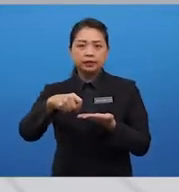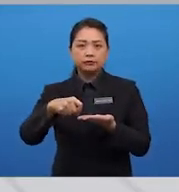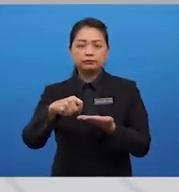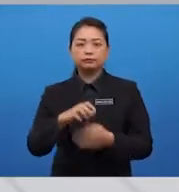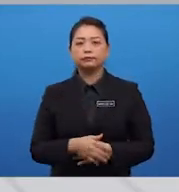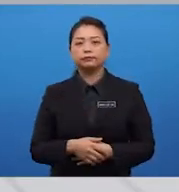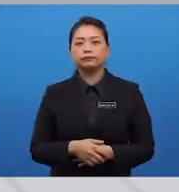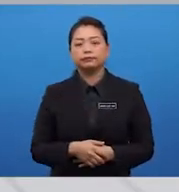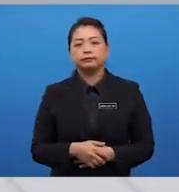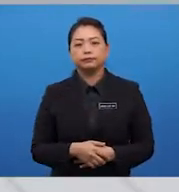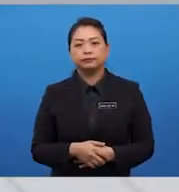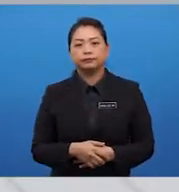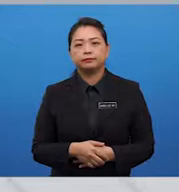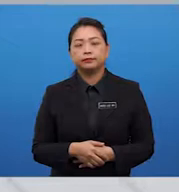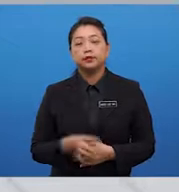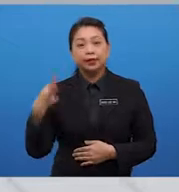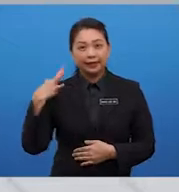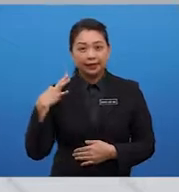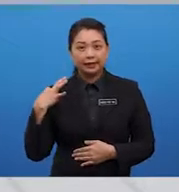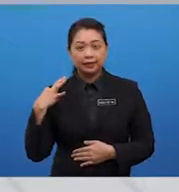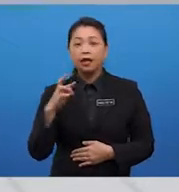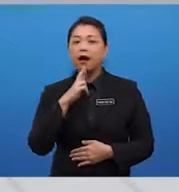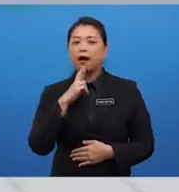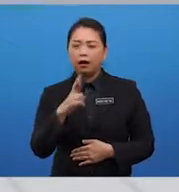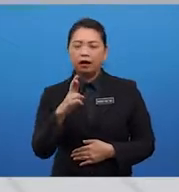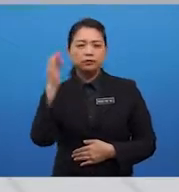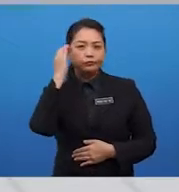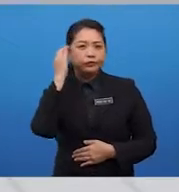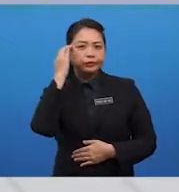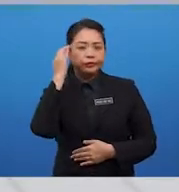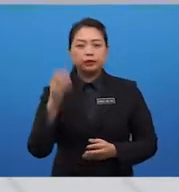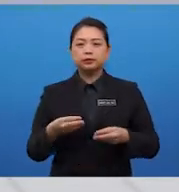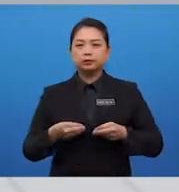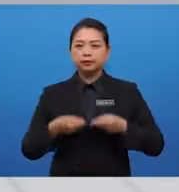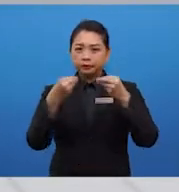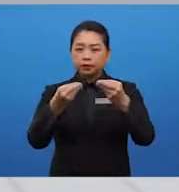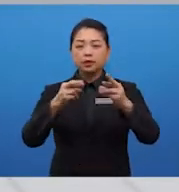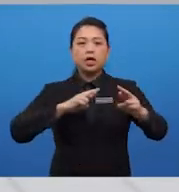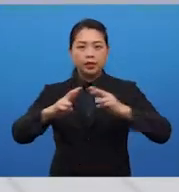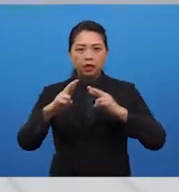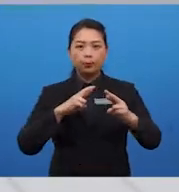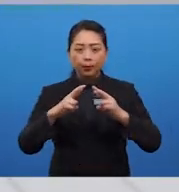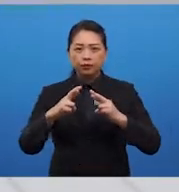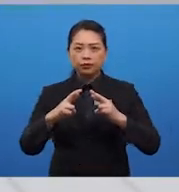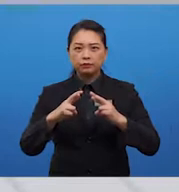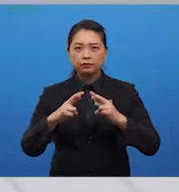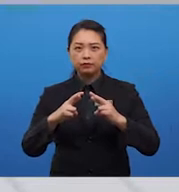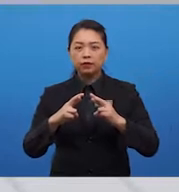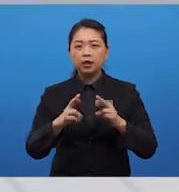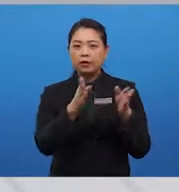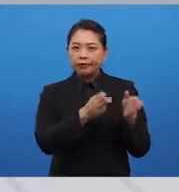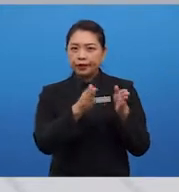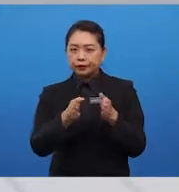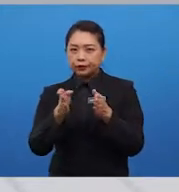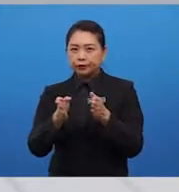here, candidates are expected to provide responses ranging from